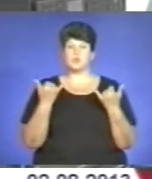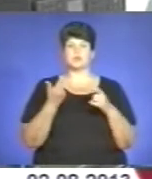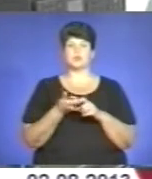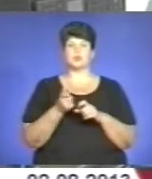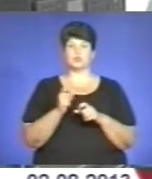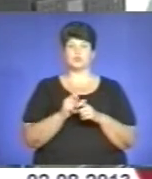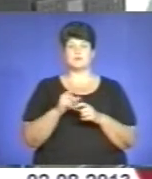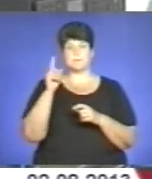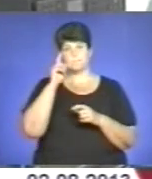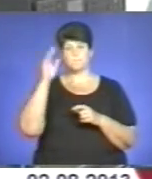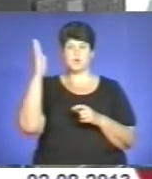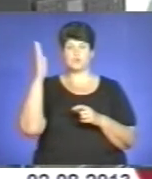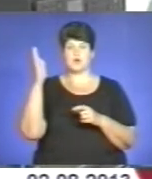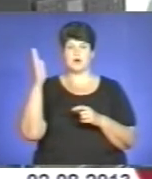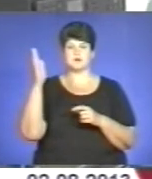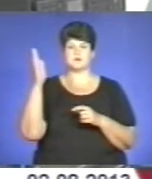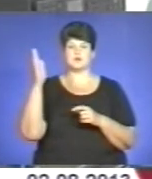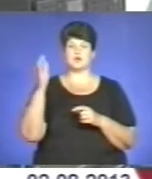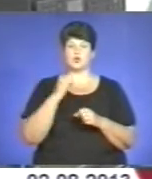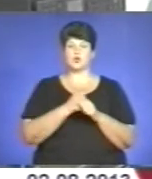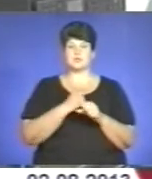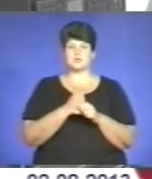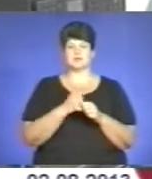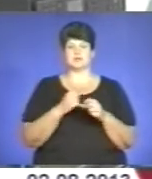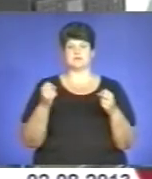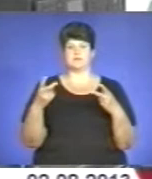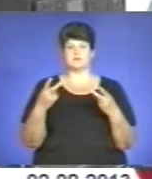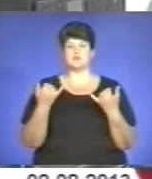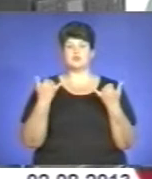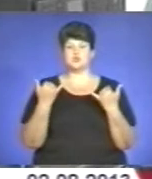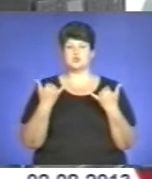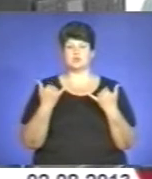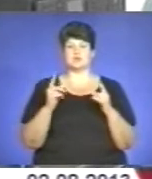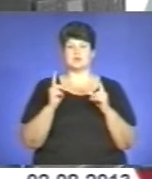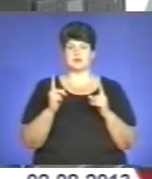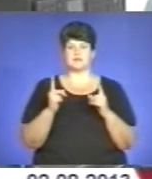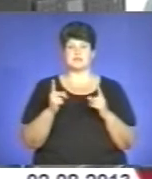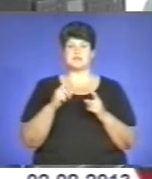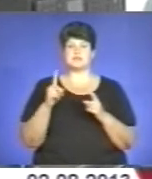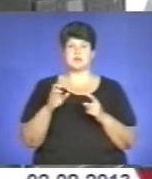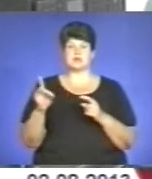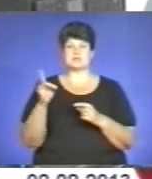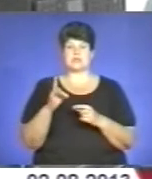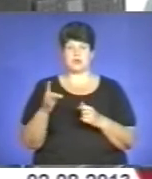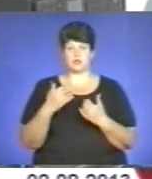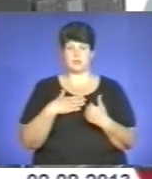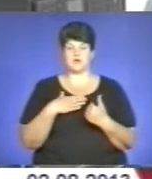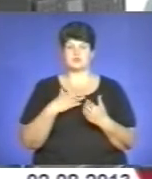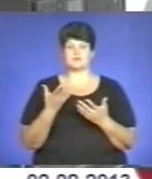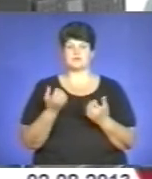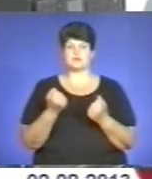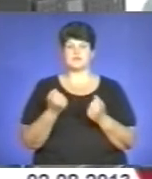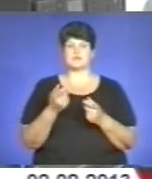популярні робітничі професії. Найсіодні взяти наш Зборазький район, відкривається